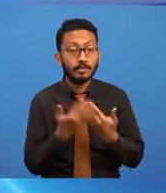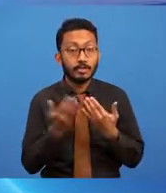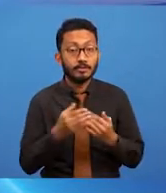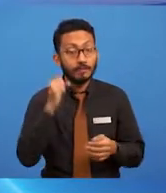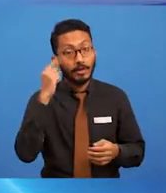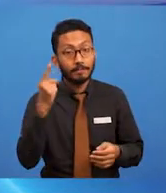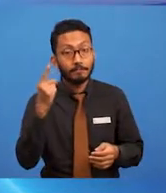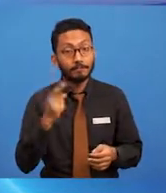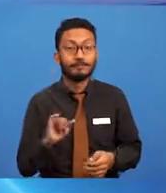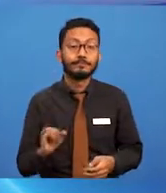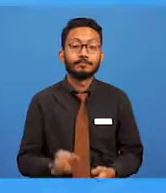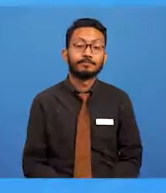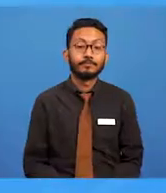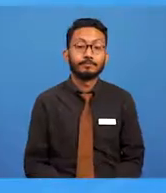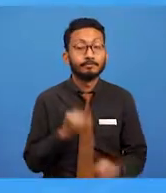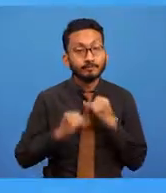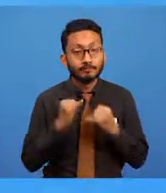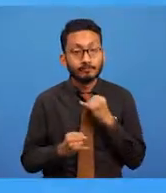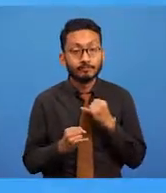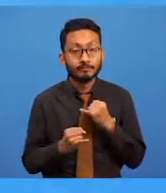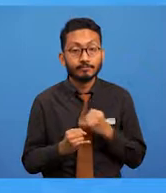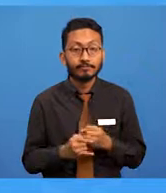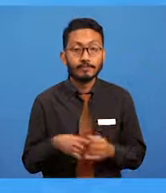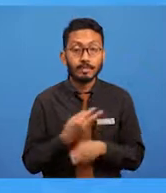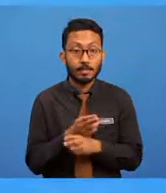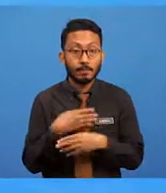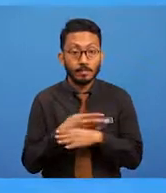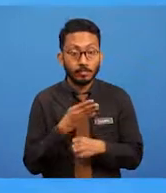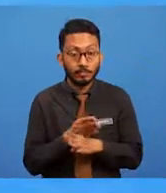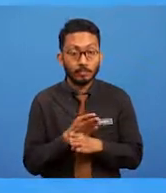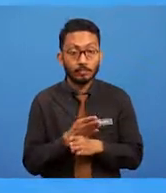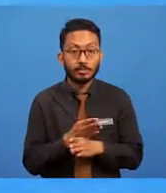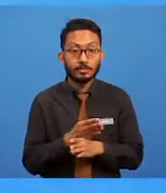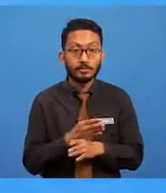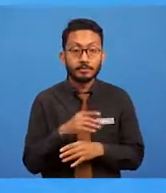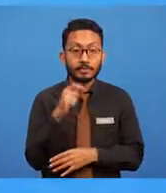Yang terakhir adalah reka bentuk penerbitan.